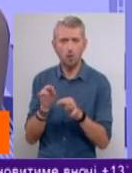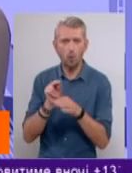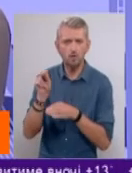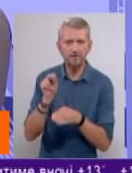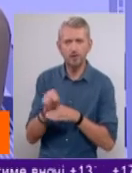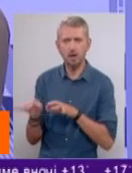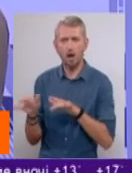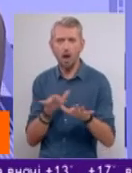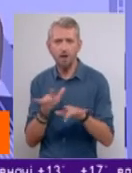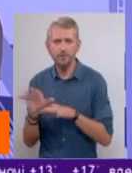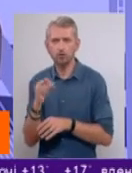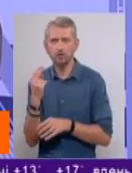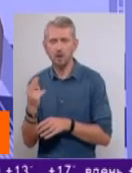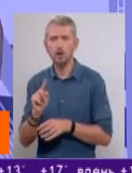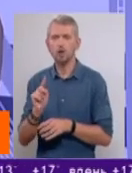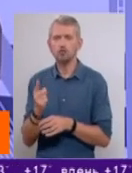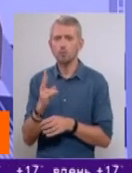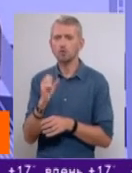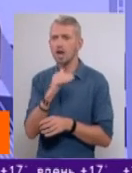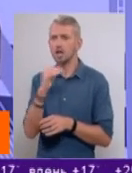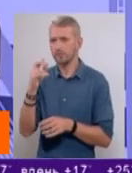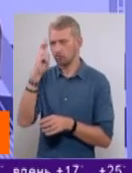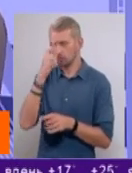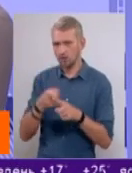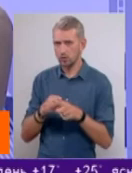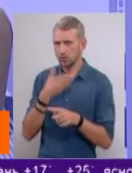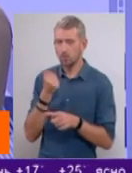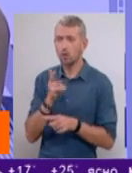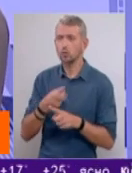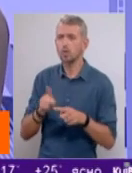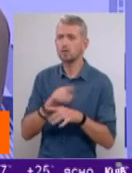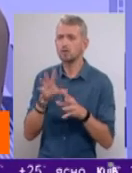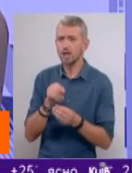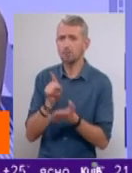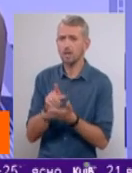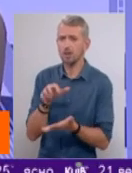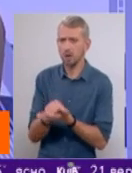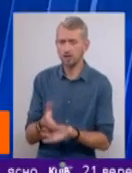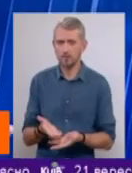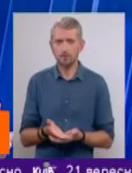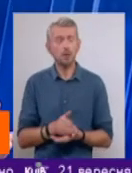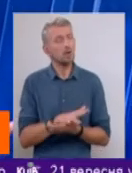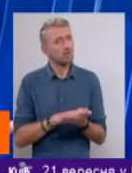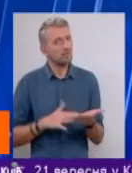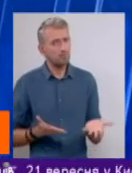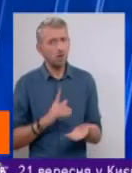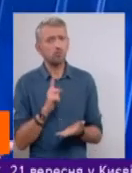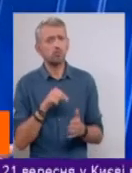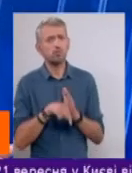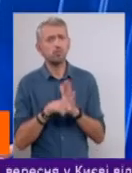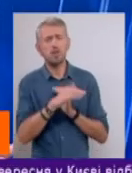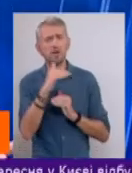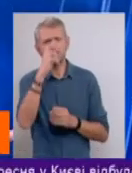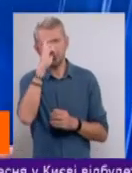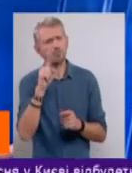якісь, так, соціальні. Чому на рівні держави цього не відбувається? Хто цим взагалі має займатися? Ну, вибачте, що таке на рівні